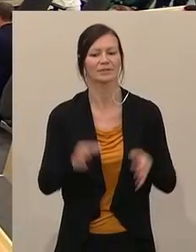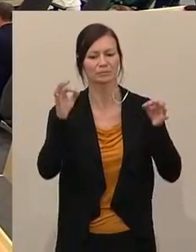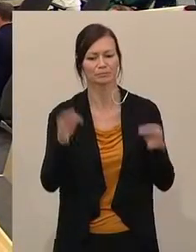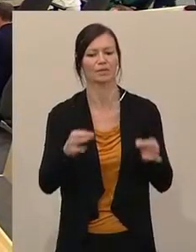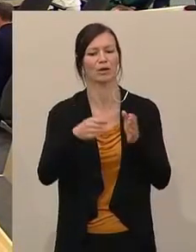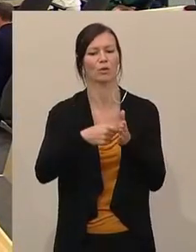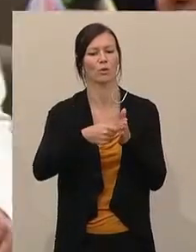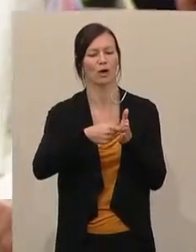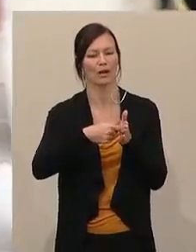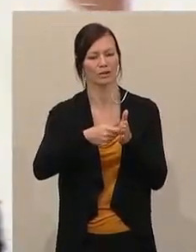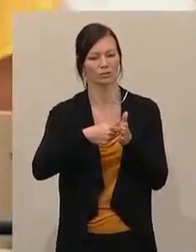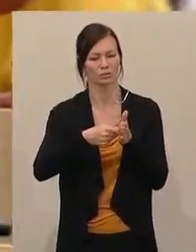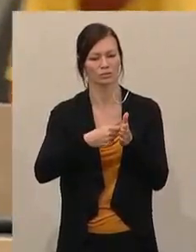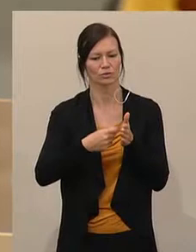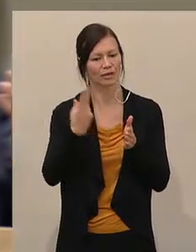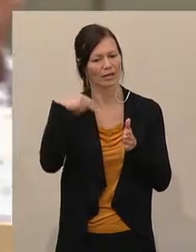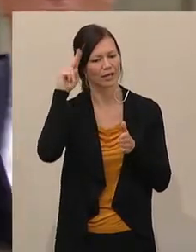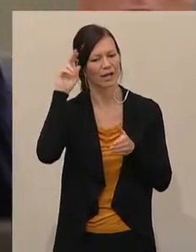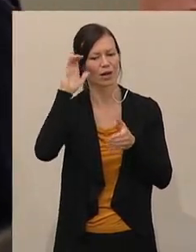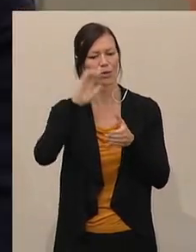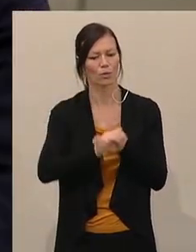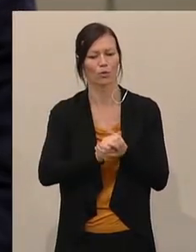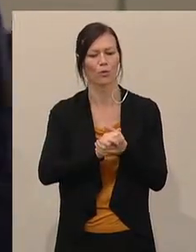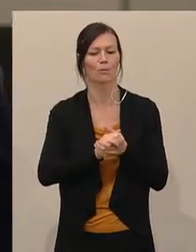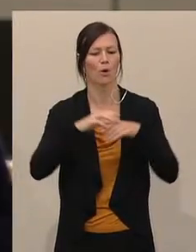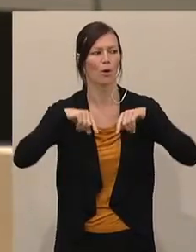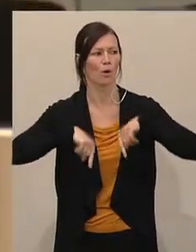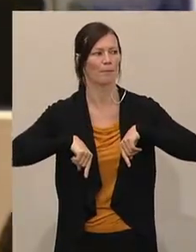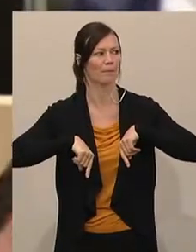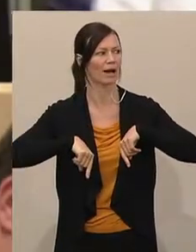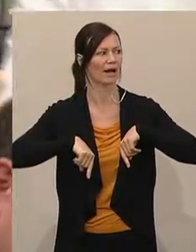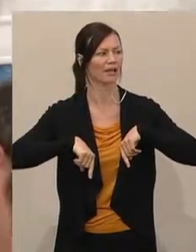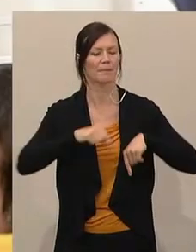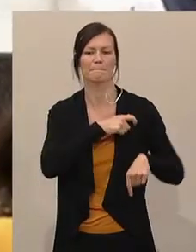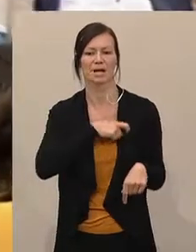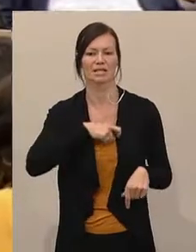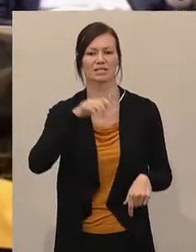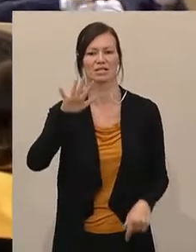Und Andreas Schieder von der SPÖ mit einer tatsächlichen Berichtigung.